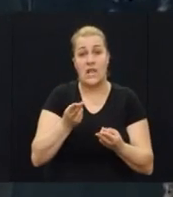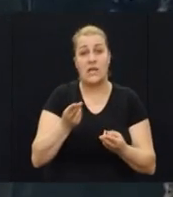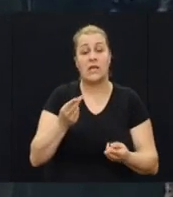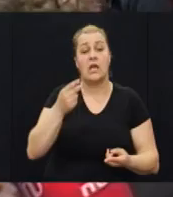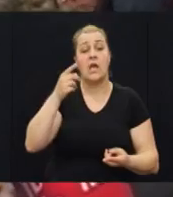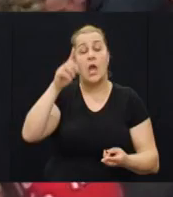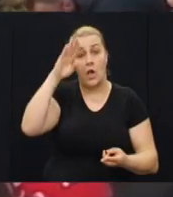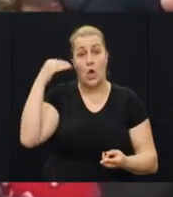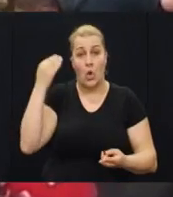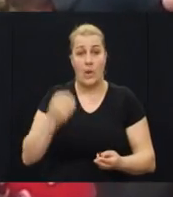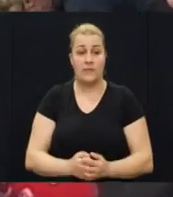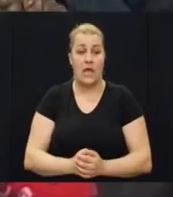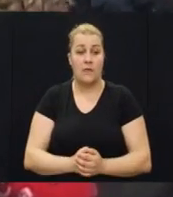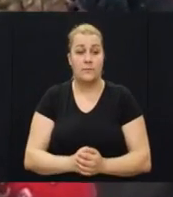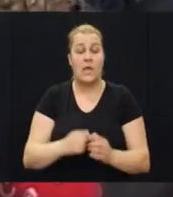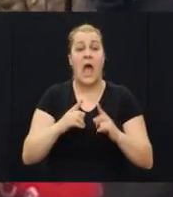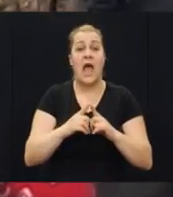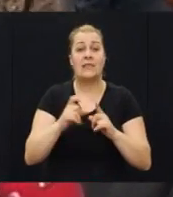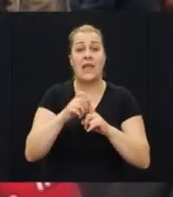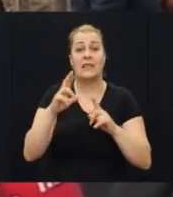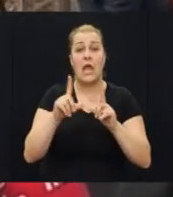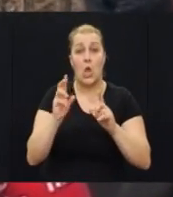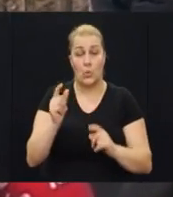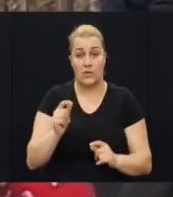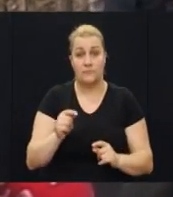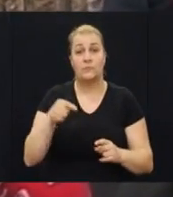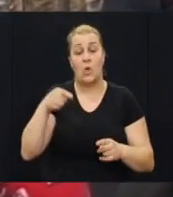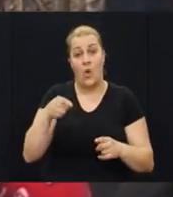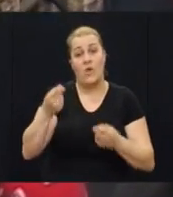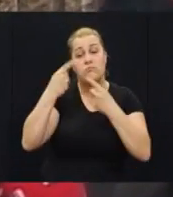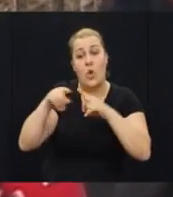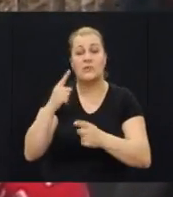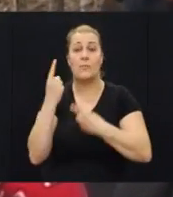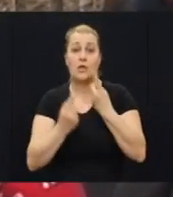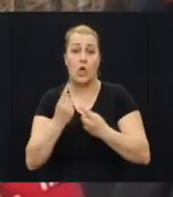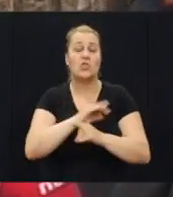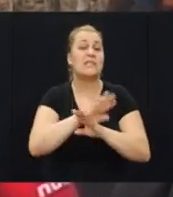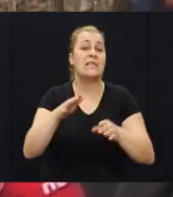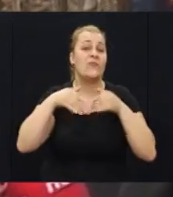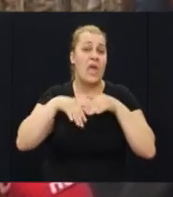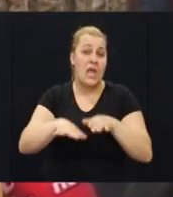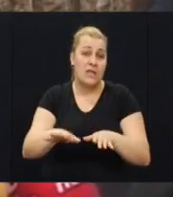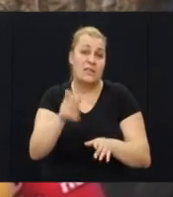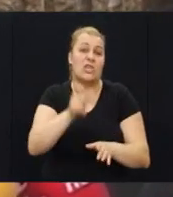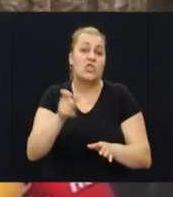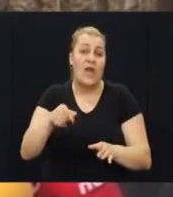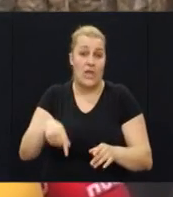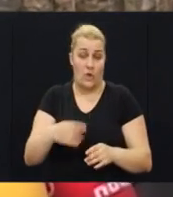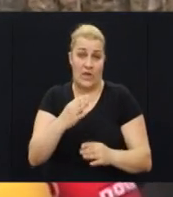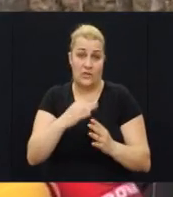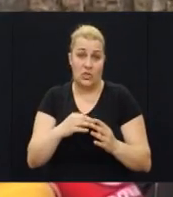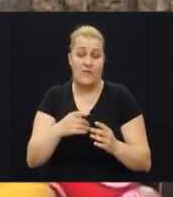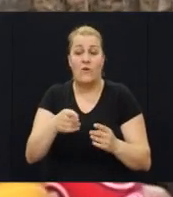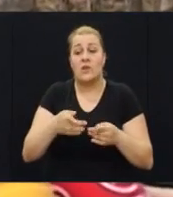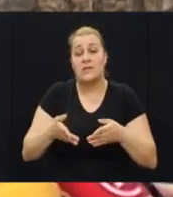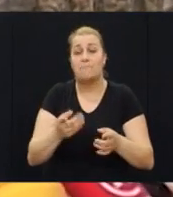Ante Deur. Sigurno jedan poseban događaj za cijelu Krovatsku državu, za sve njezine državljane. Ovo je početak, jedan put u koji se nažalost